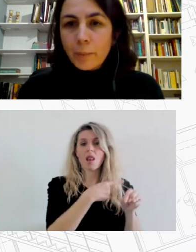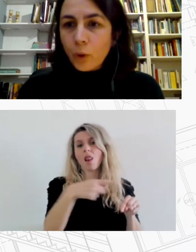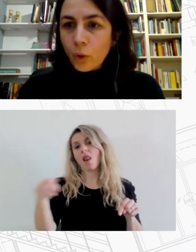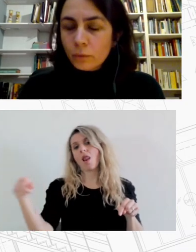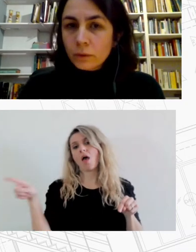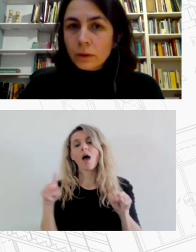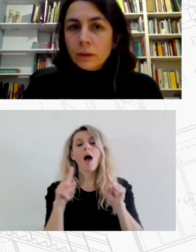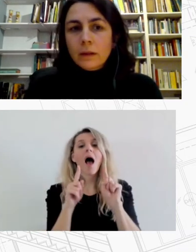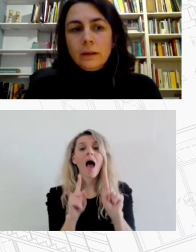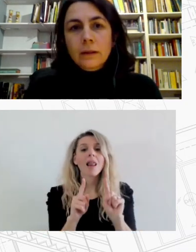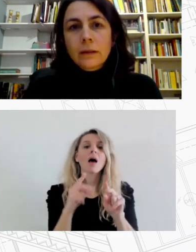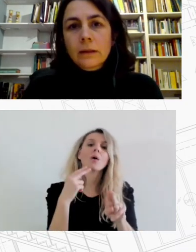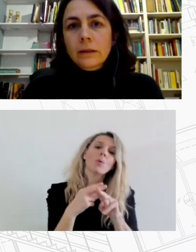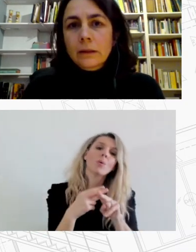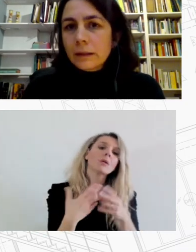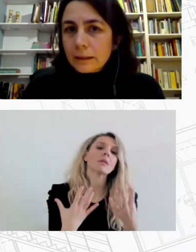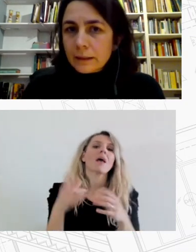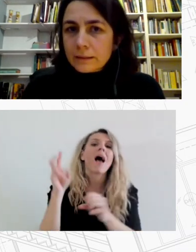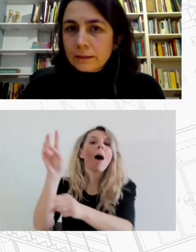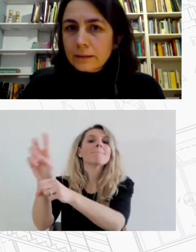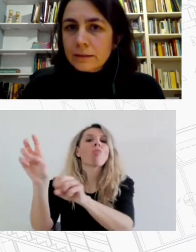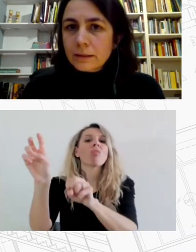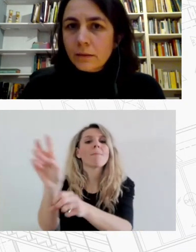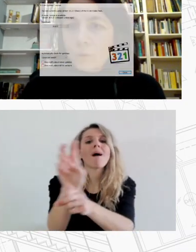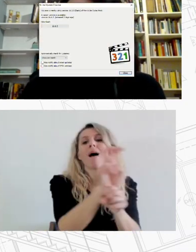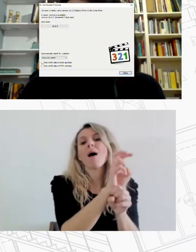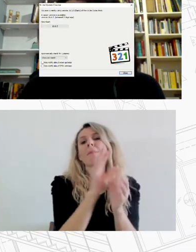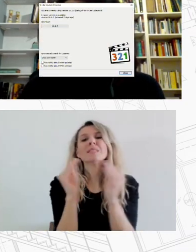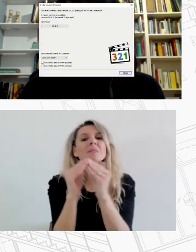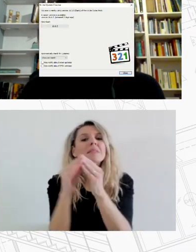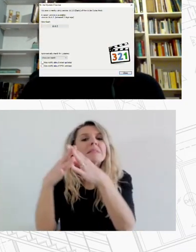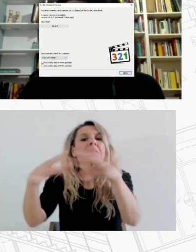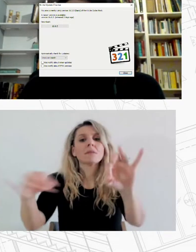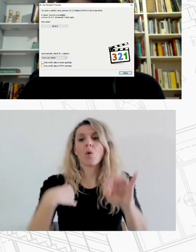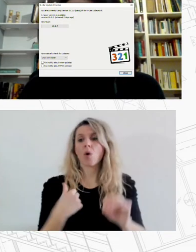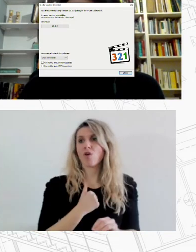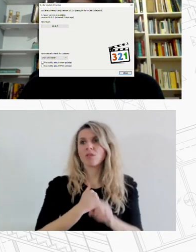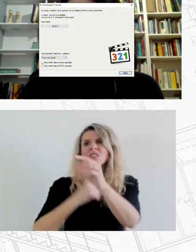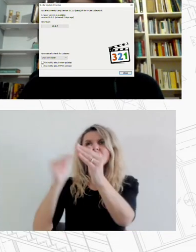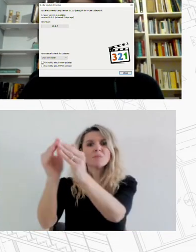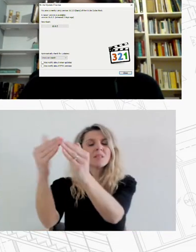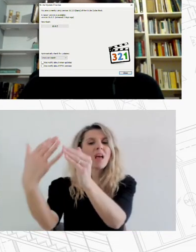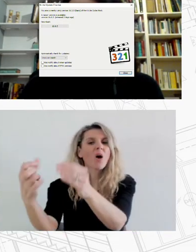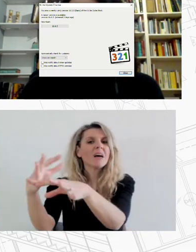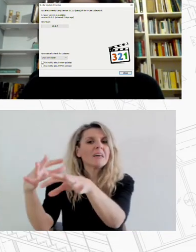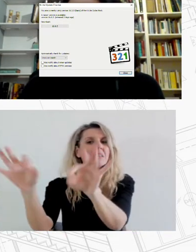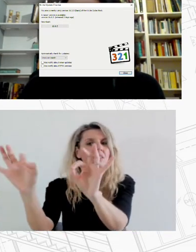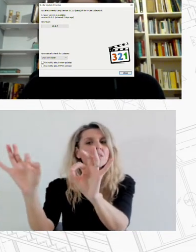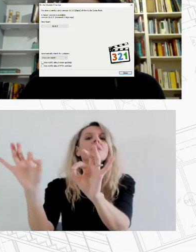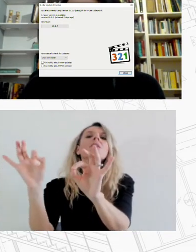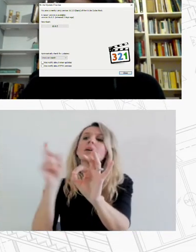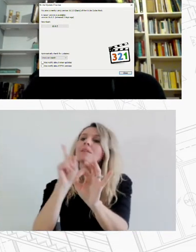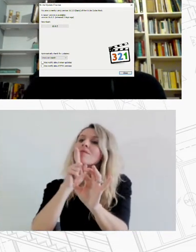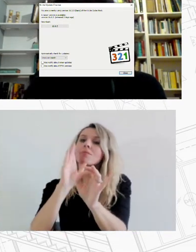πολλαπλό είναι οι καινές κατοικίες ιδιωτών που αξιοποιούν μέχρι τώρα τα προγράμματα αλλά υπάρχει και μια